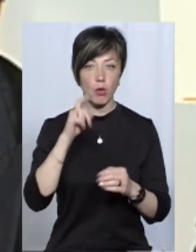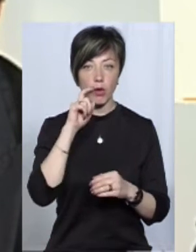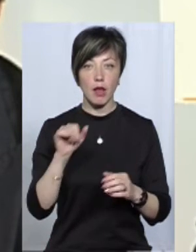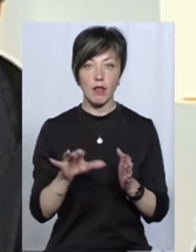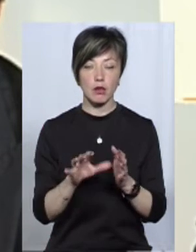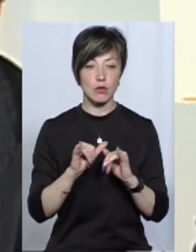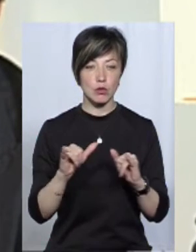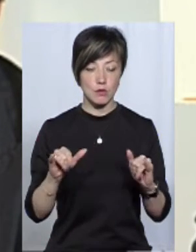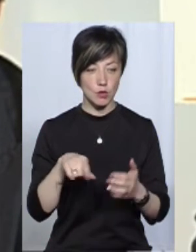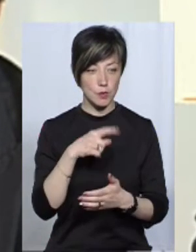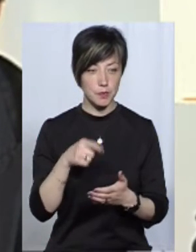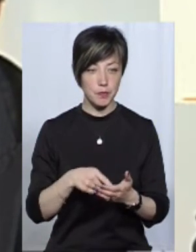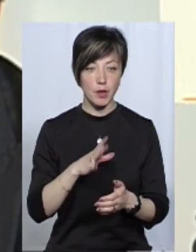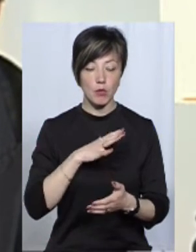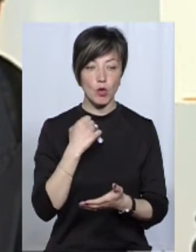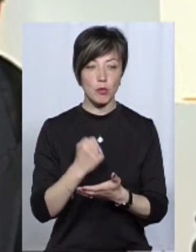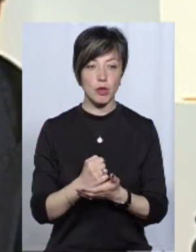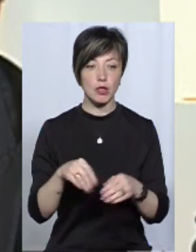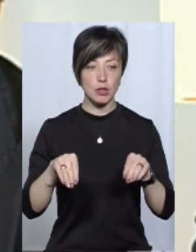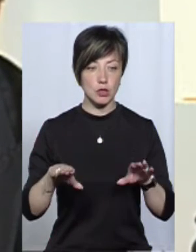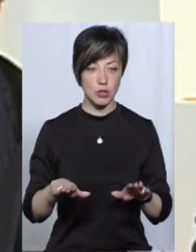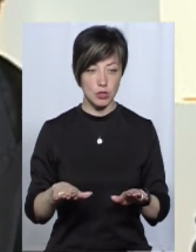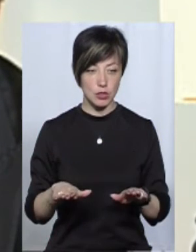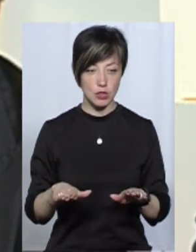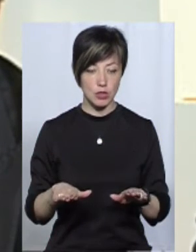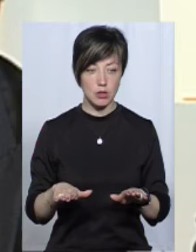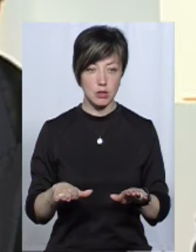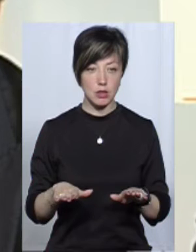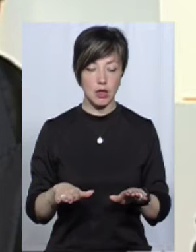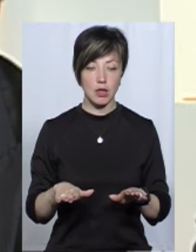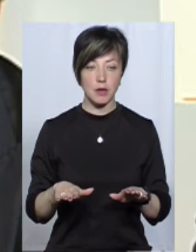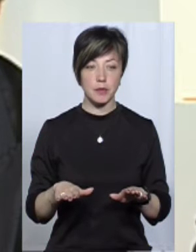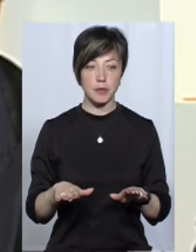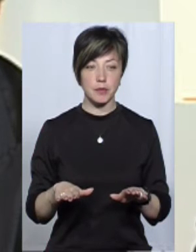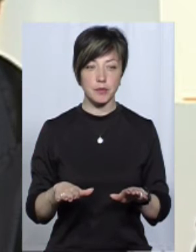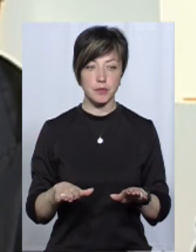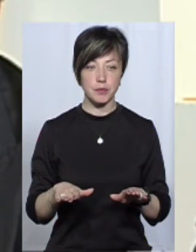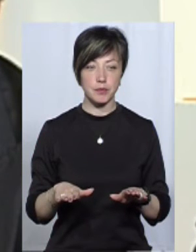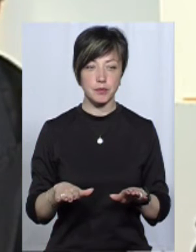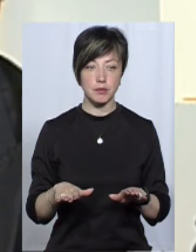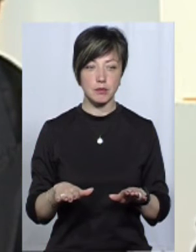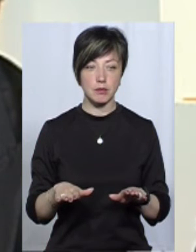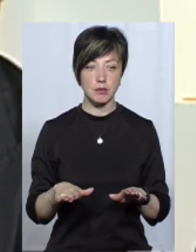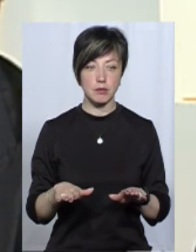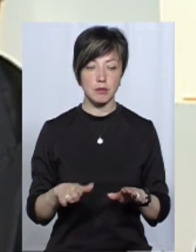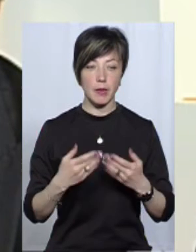енергетичного росту. Було б зроблений розрахунок і нам